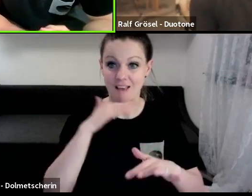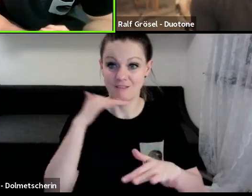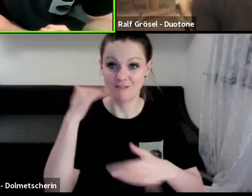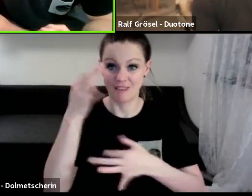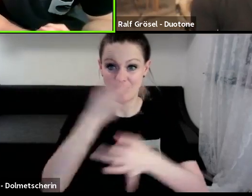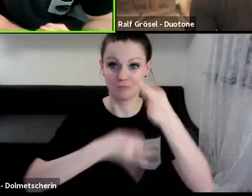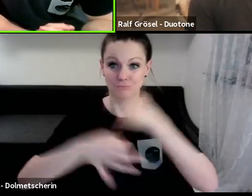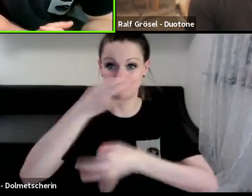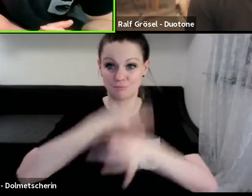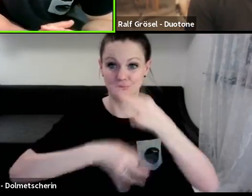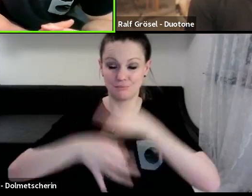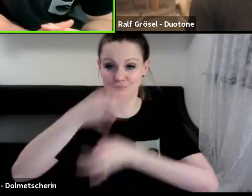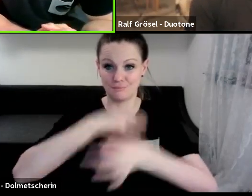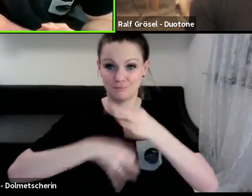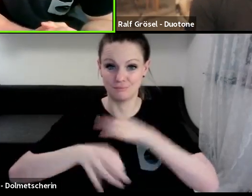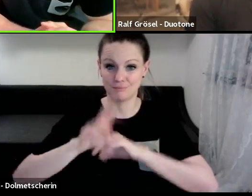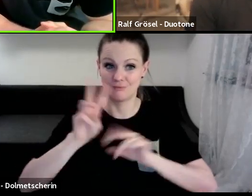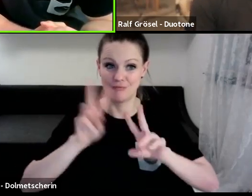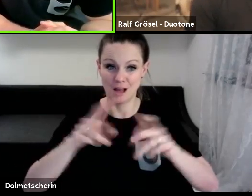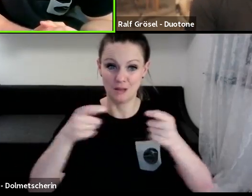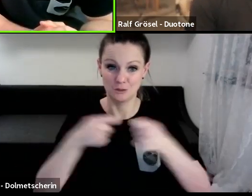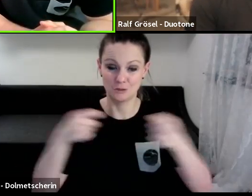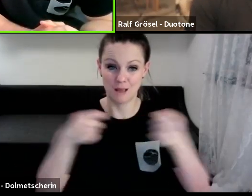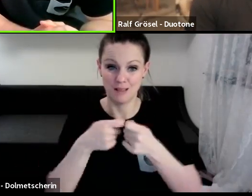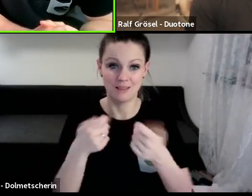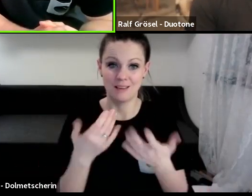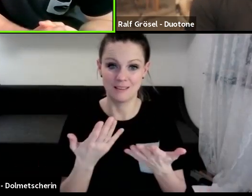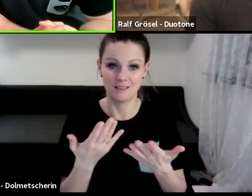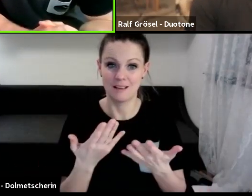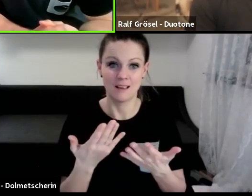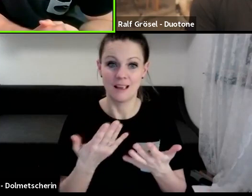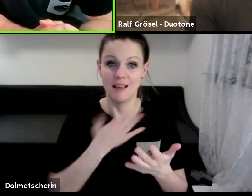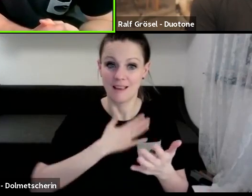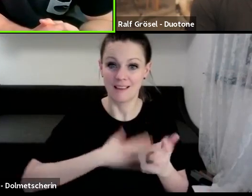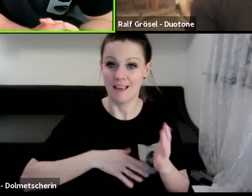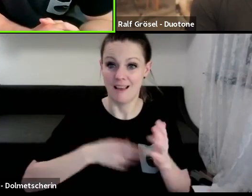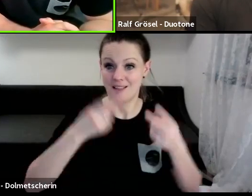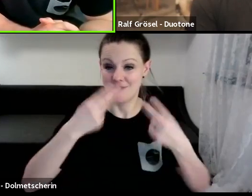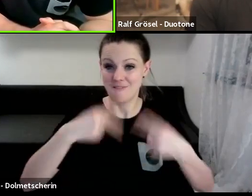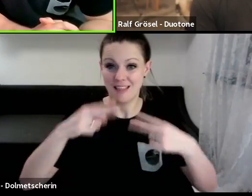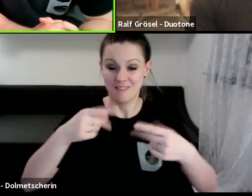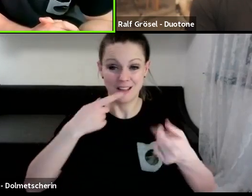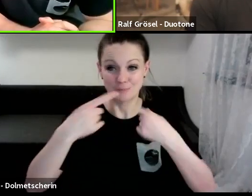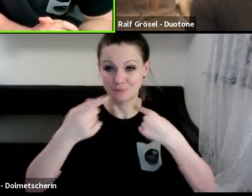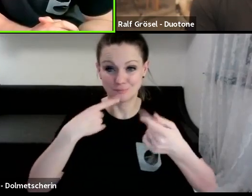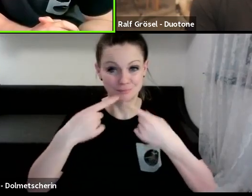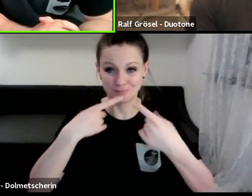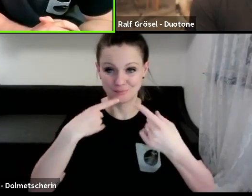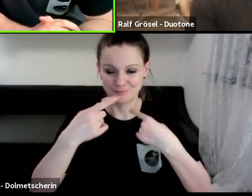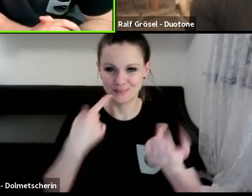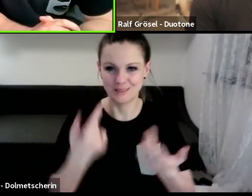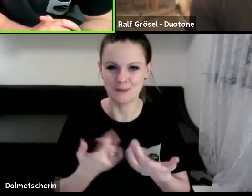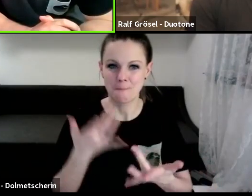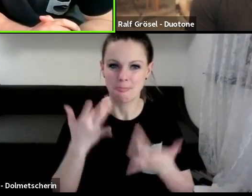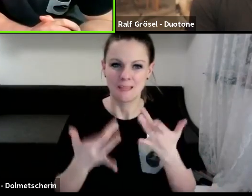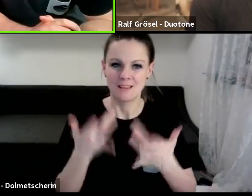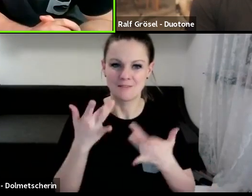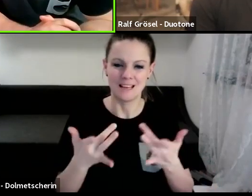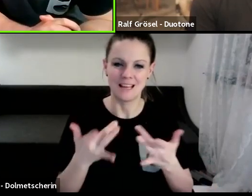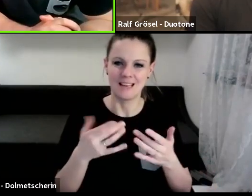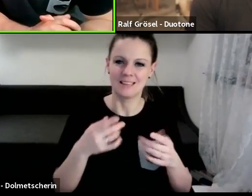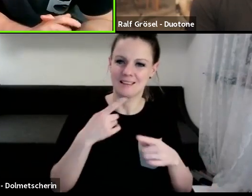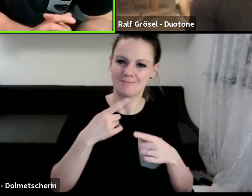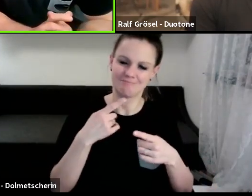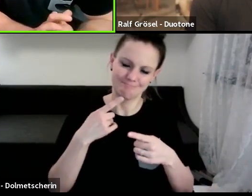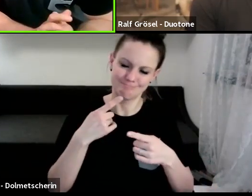gesagt worden. Es echt. Ich finde es extrem spannend. Ich würde noch extrem lang gern weiterreden. Und vielleicht jetzt dann, dass wir schon zu den finalen Fragen